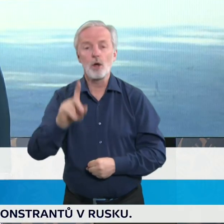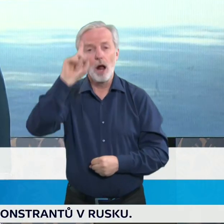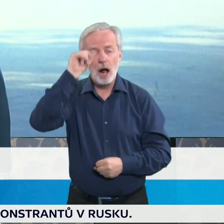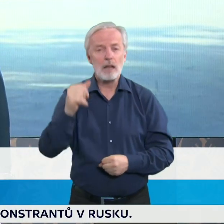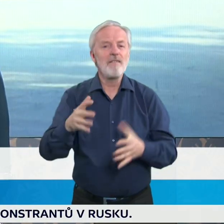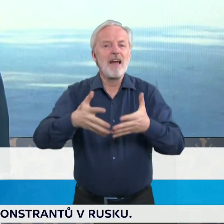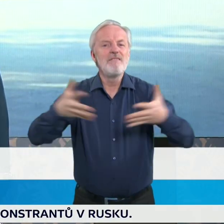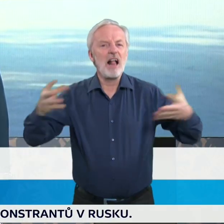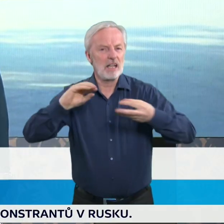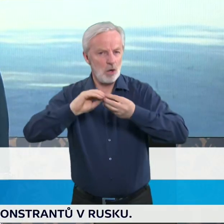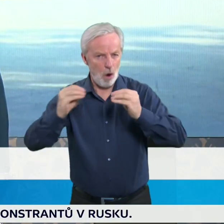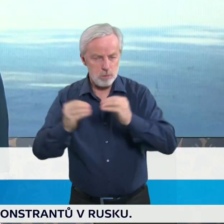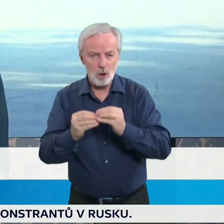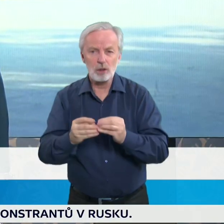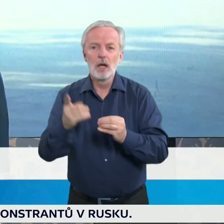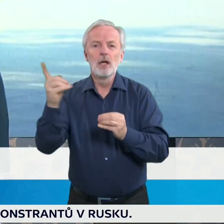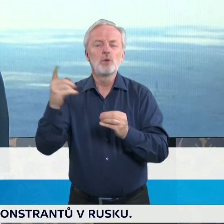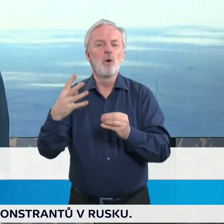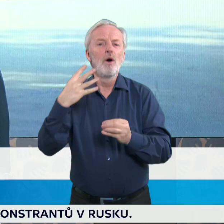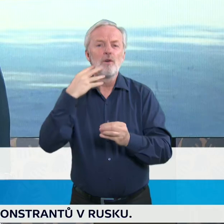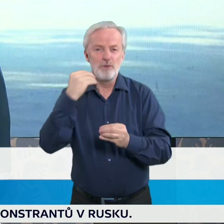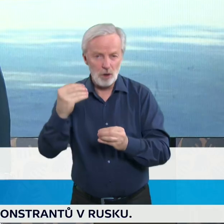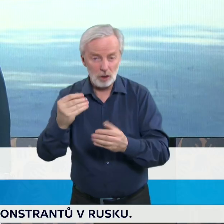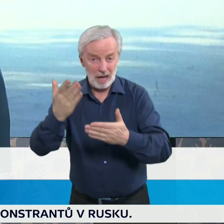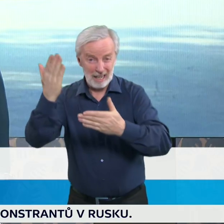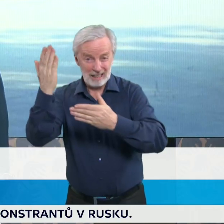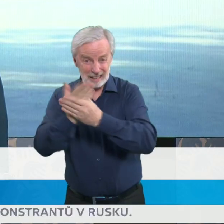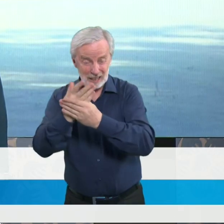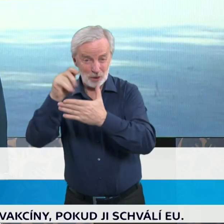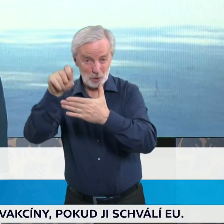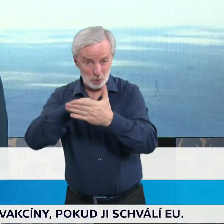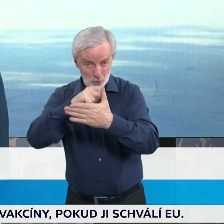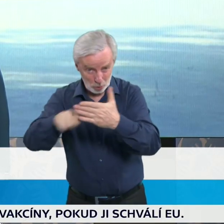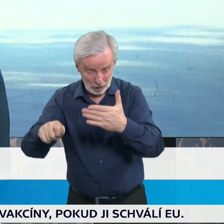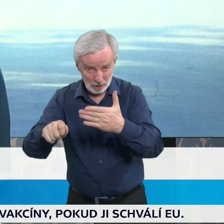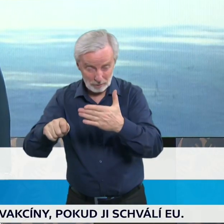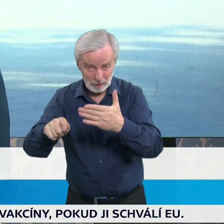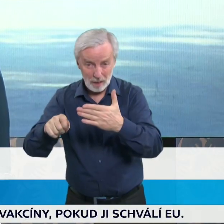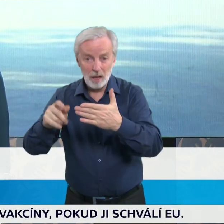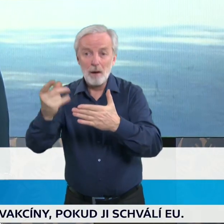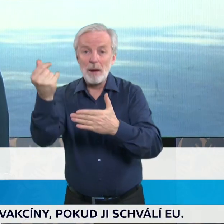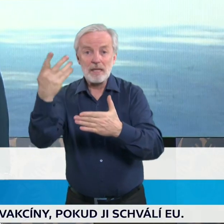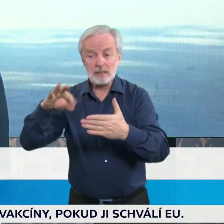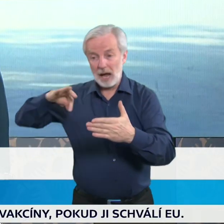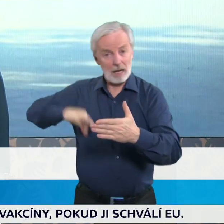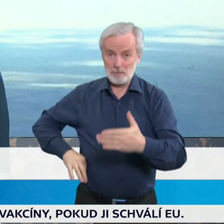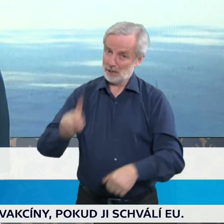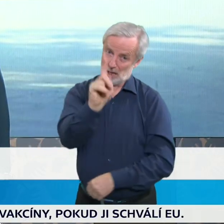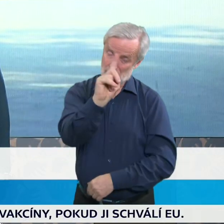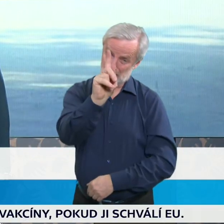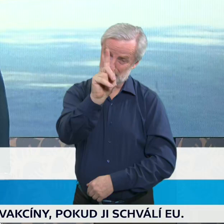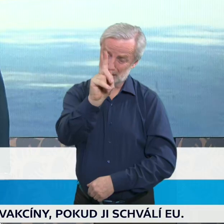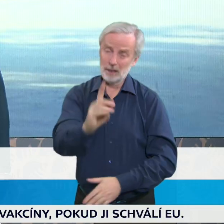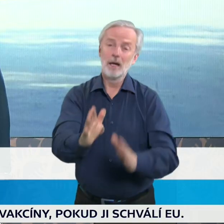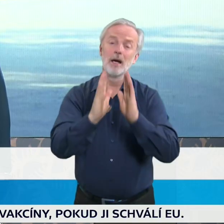aby si neponechali tuto výhodu, kterou získají prominutím DPH ve svých maržích, ale aby